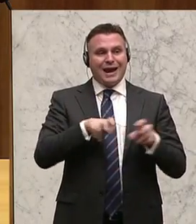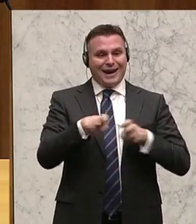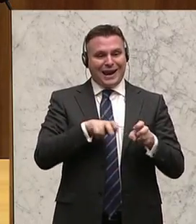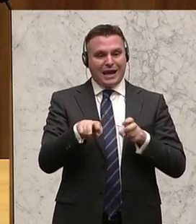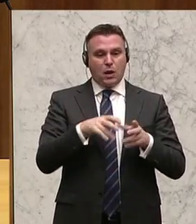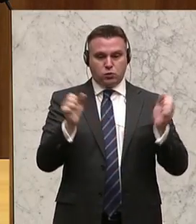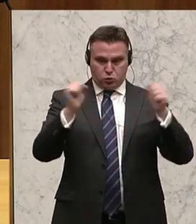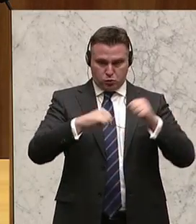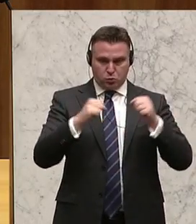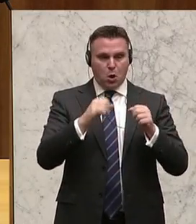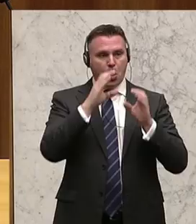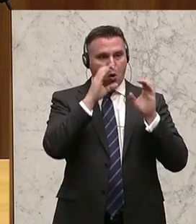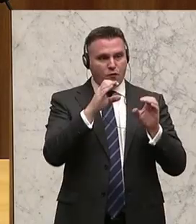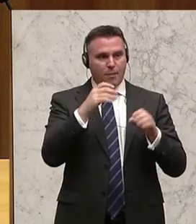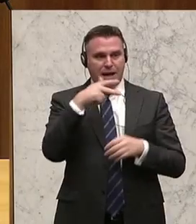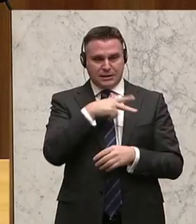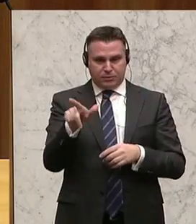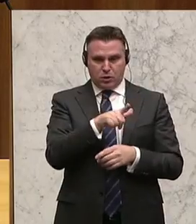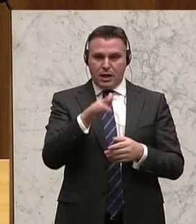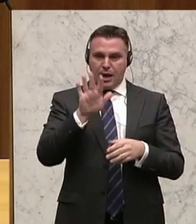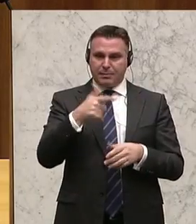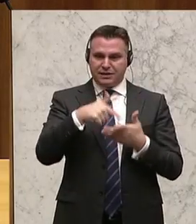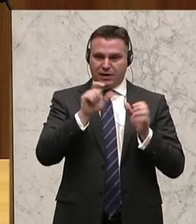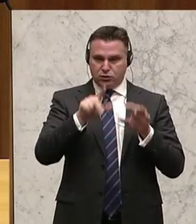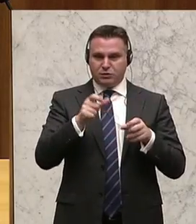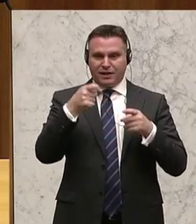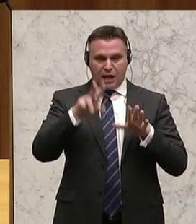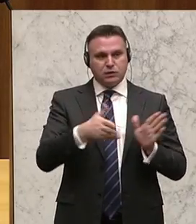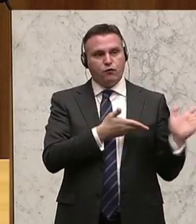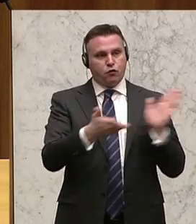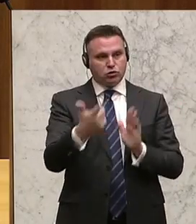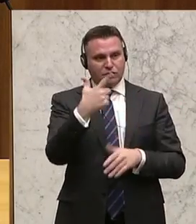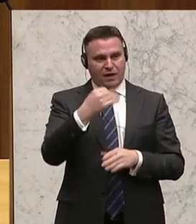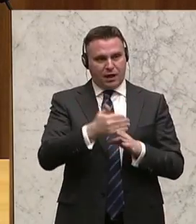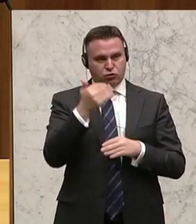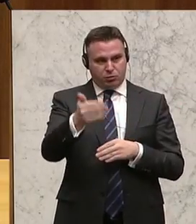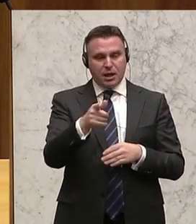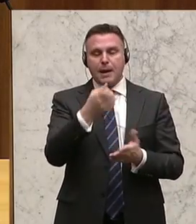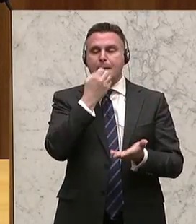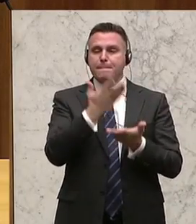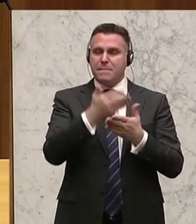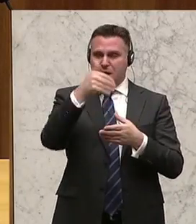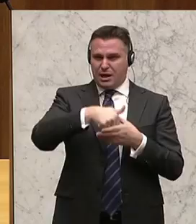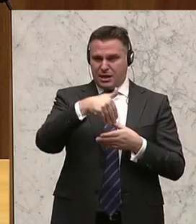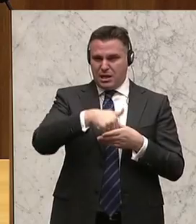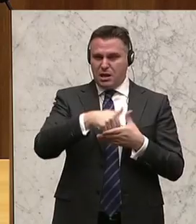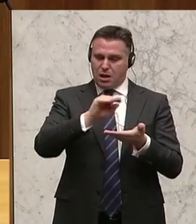Regierungsübereinkommens ÖVP-SPÖ-Neut für 2017 und 2018 präsentiert. In diesem Bericht sind teilweise